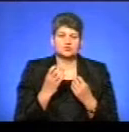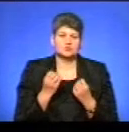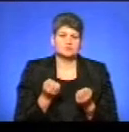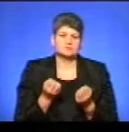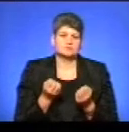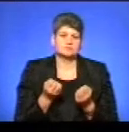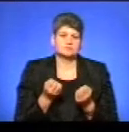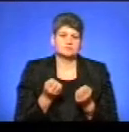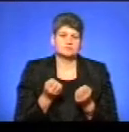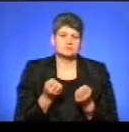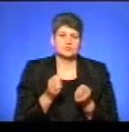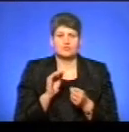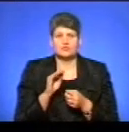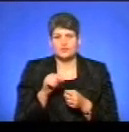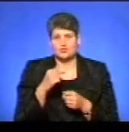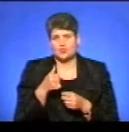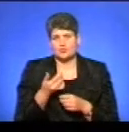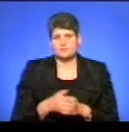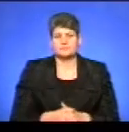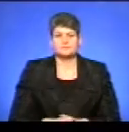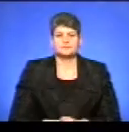жовтні цього року.